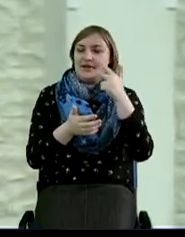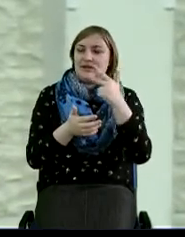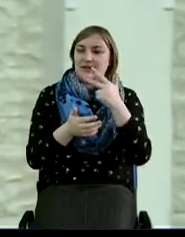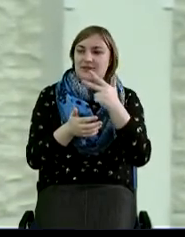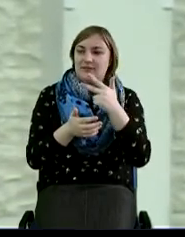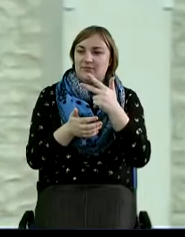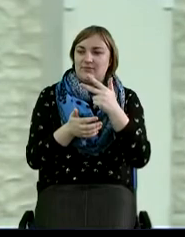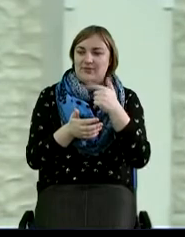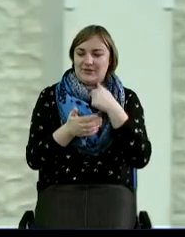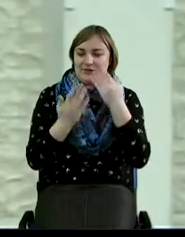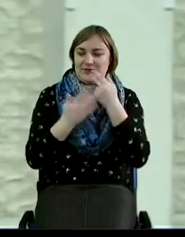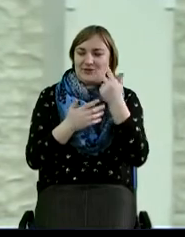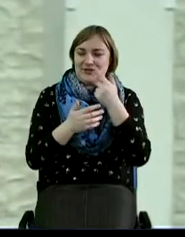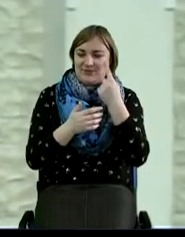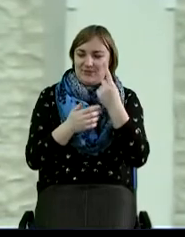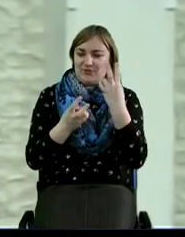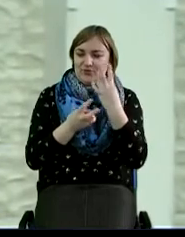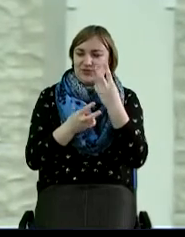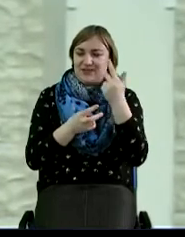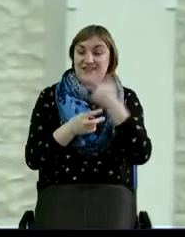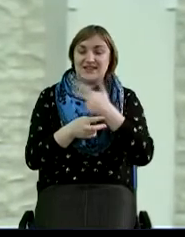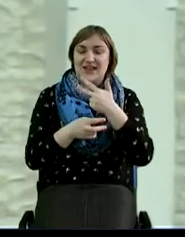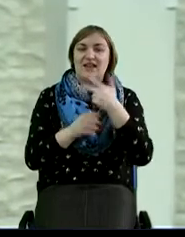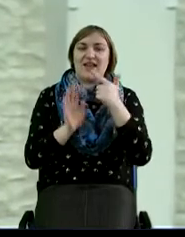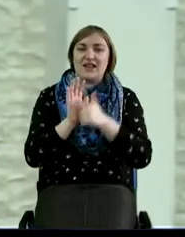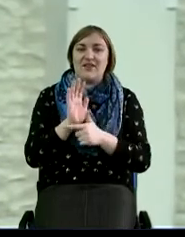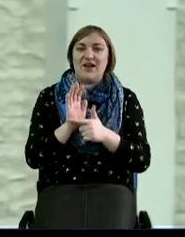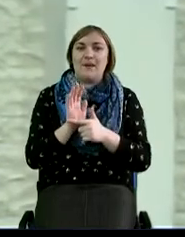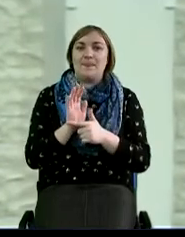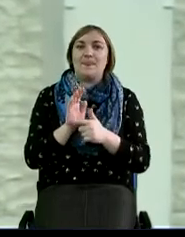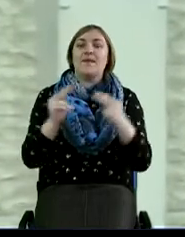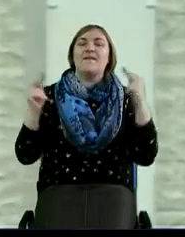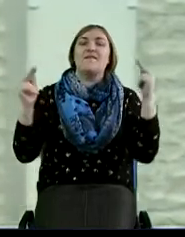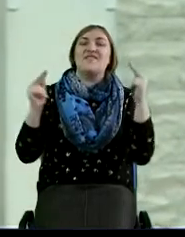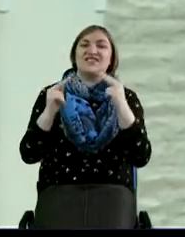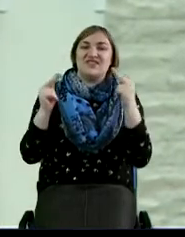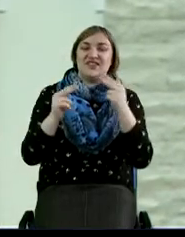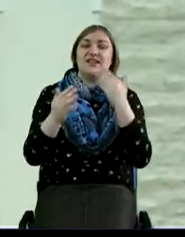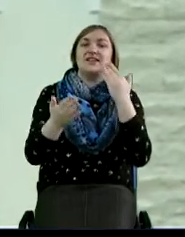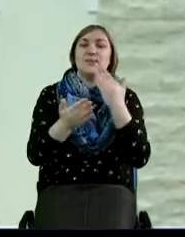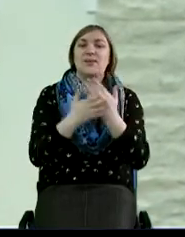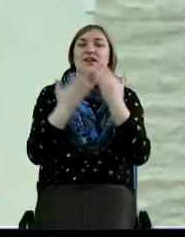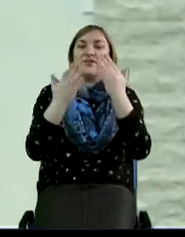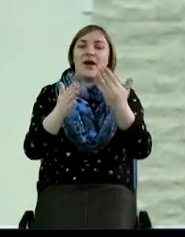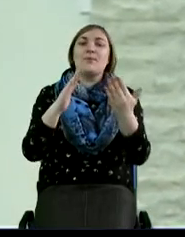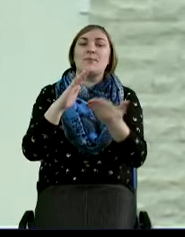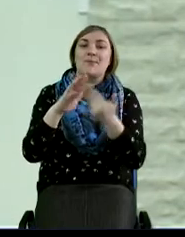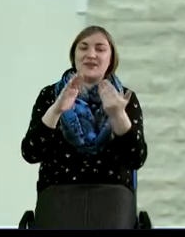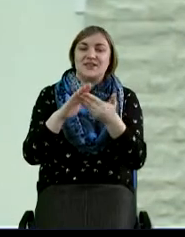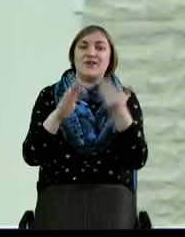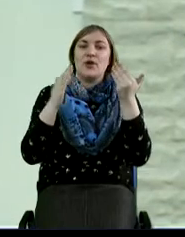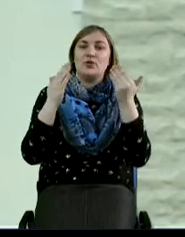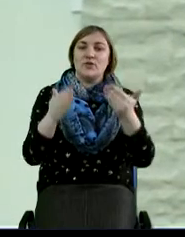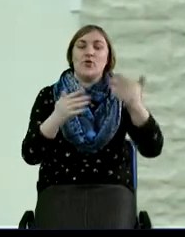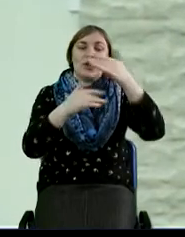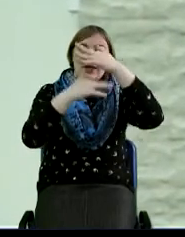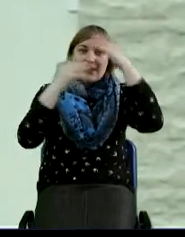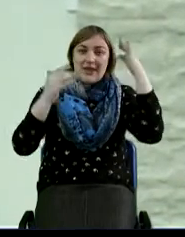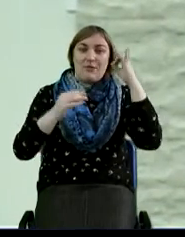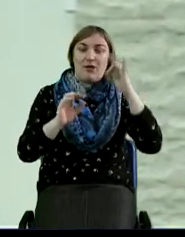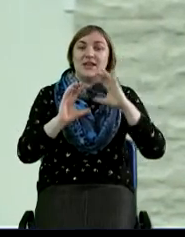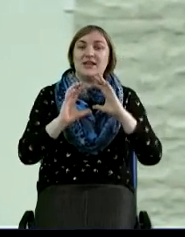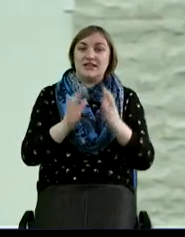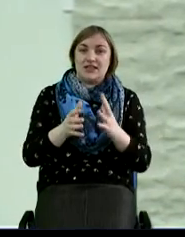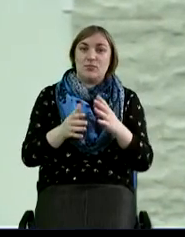еще читаю главу. Тридцатое. Во свидетели, перед вами призываю сегодня небо и